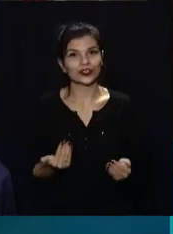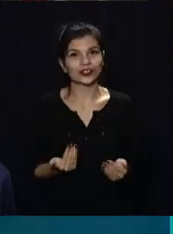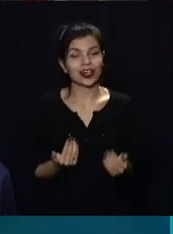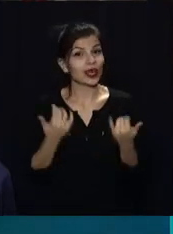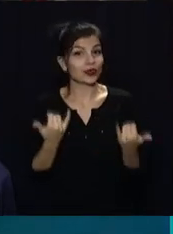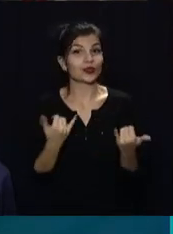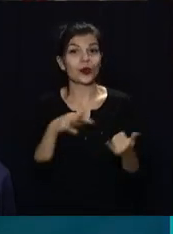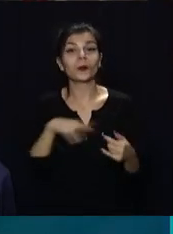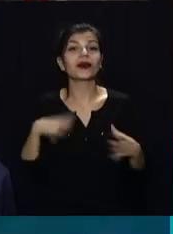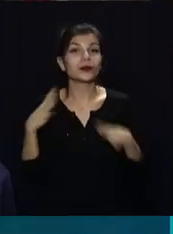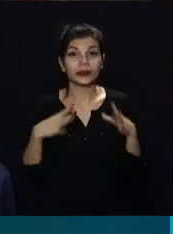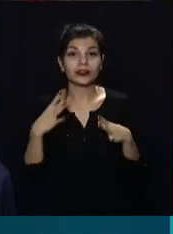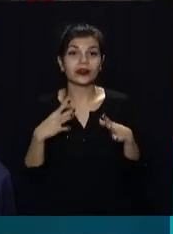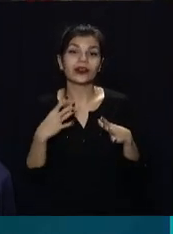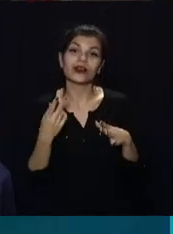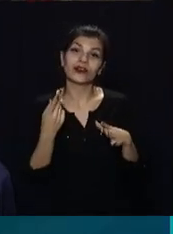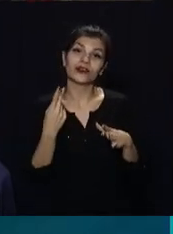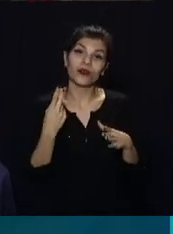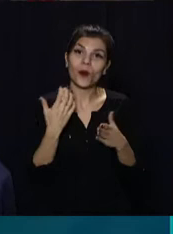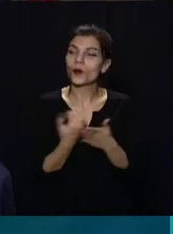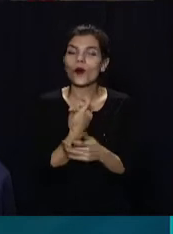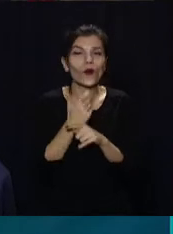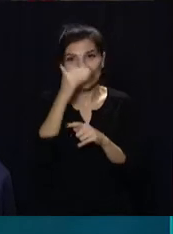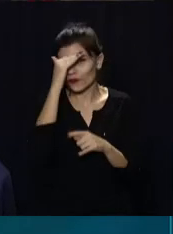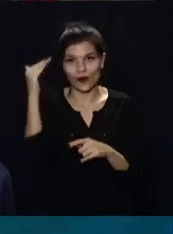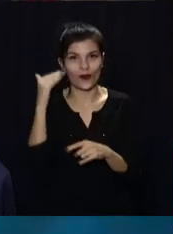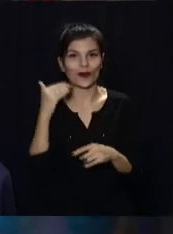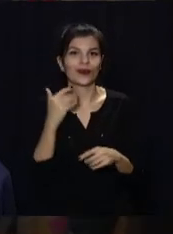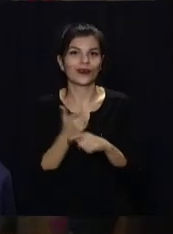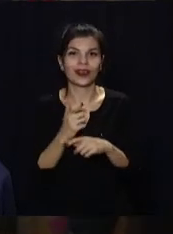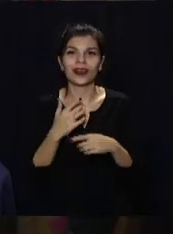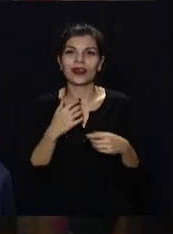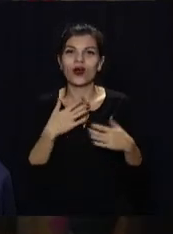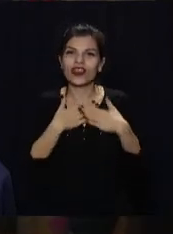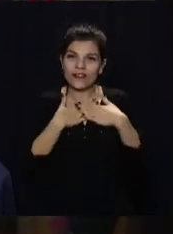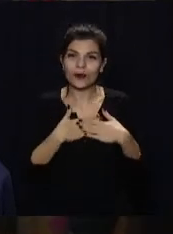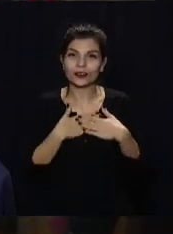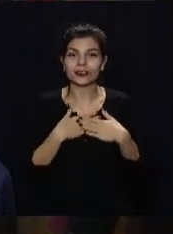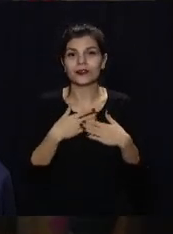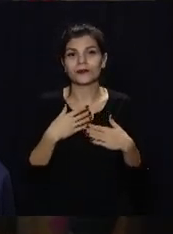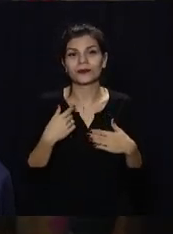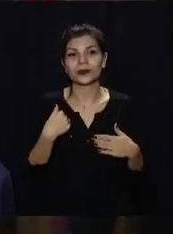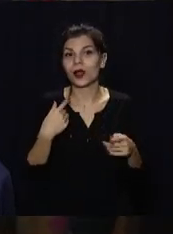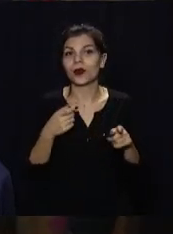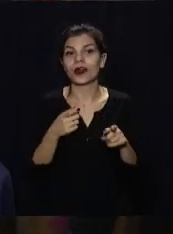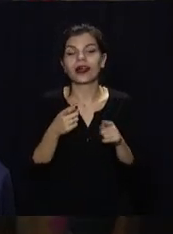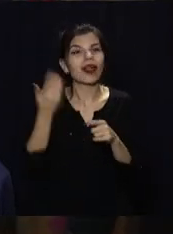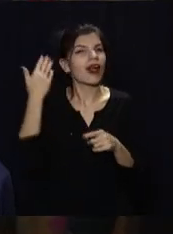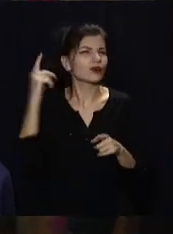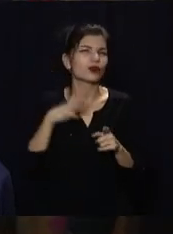сьогодні ми репетували, вдвоєм отримали масу удовольстві, він свою роль репетував. У нас кое-що не вийшло,